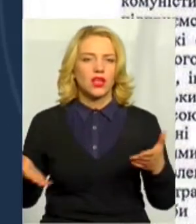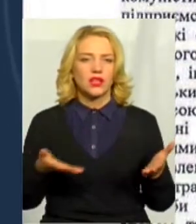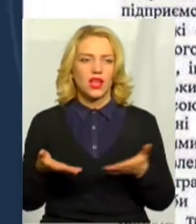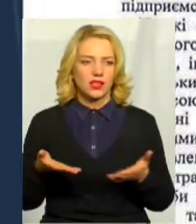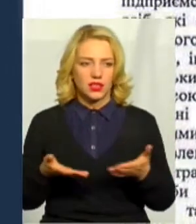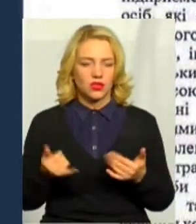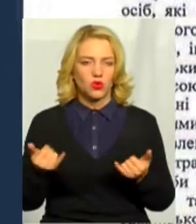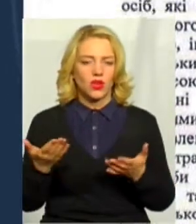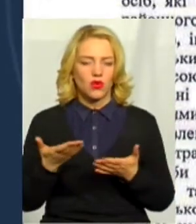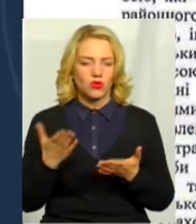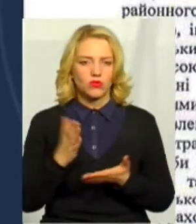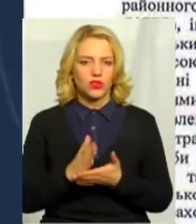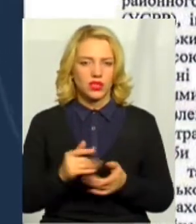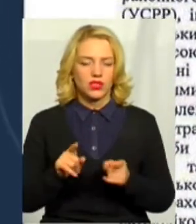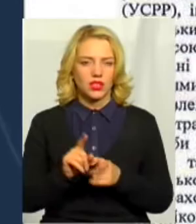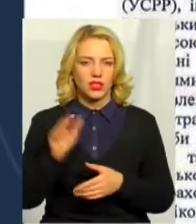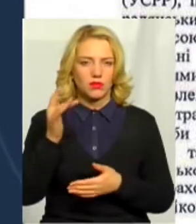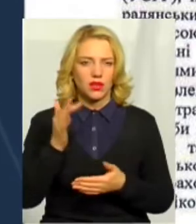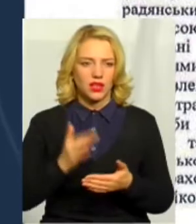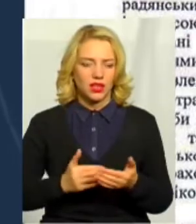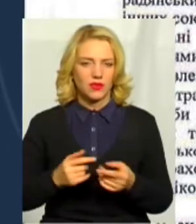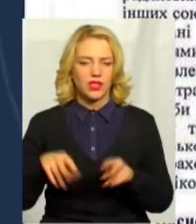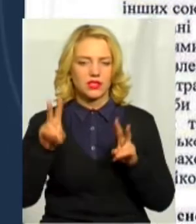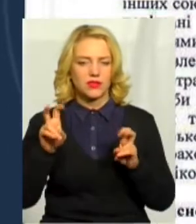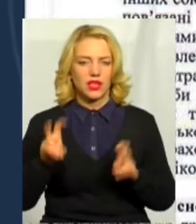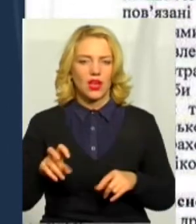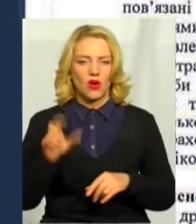у якому є такий перелік рекоменованих осіб,